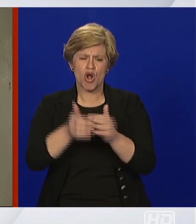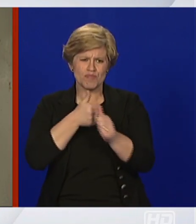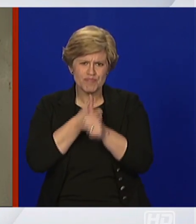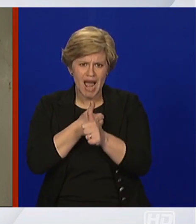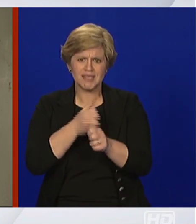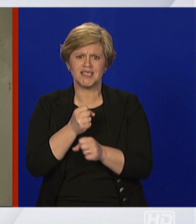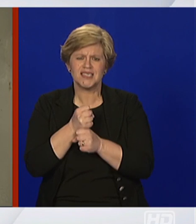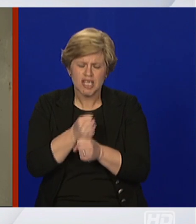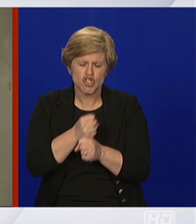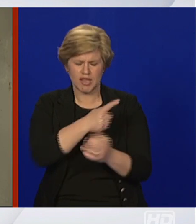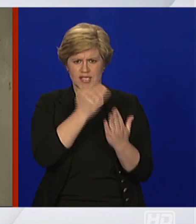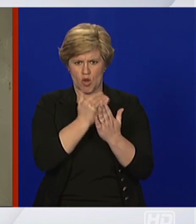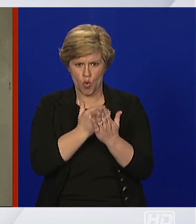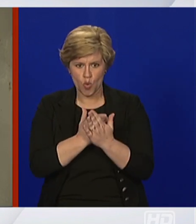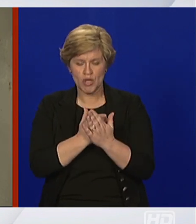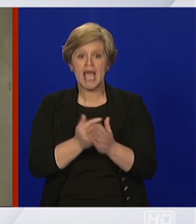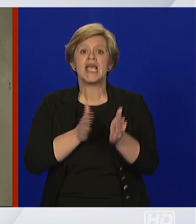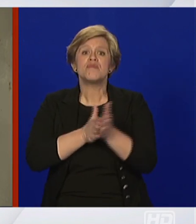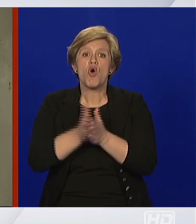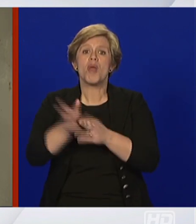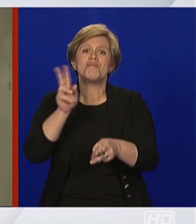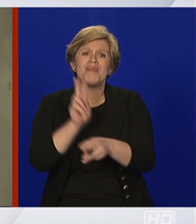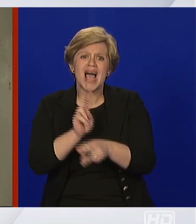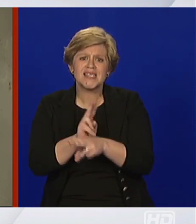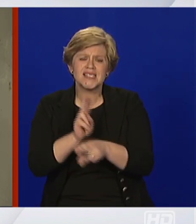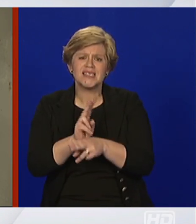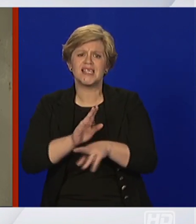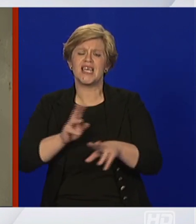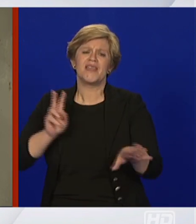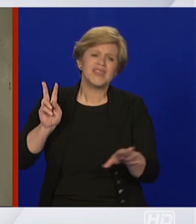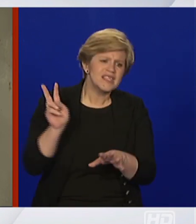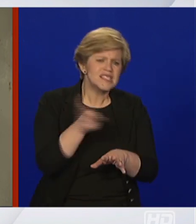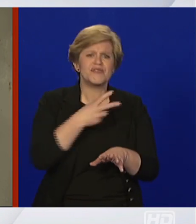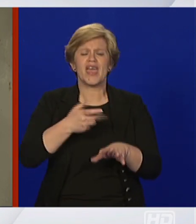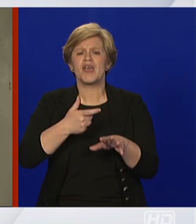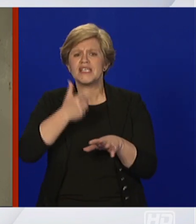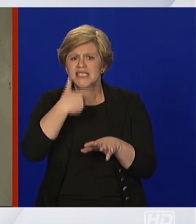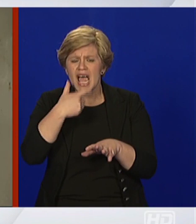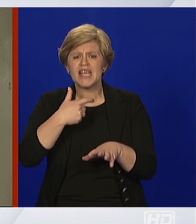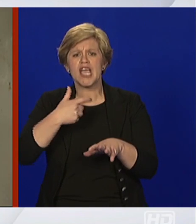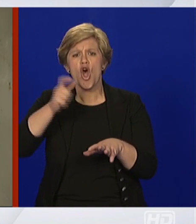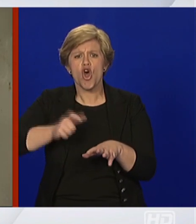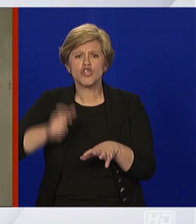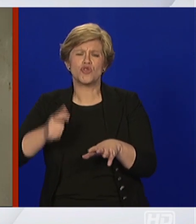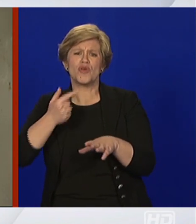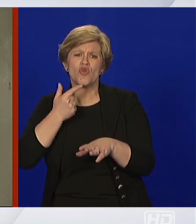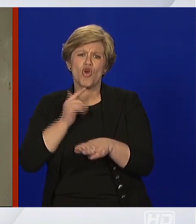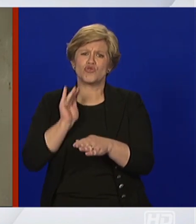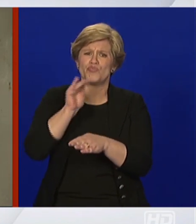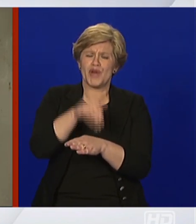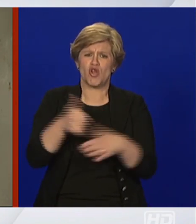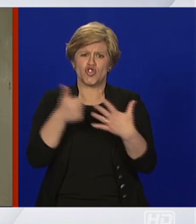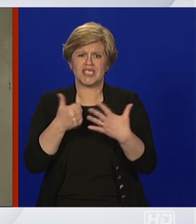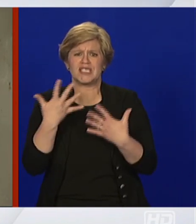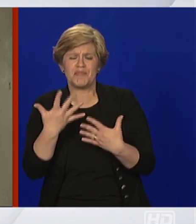prema onima koji su najosjetljiviji, dakle, starije osobe, iznašaju s pet godina i kronični bolesnici,